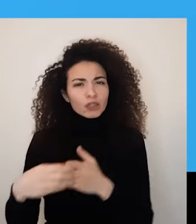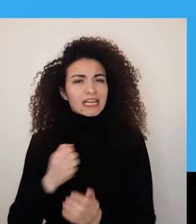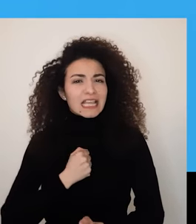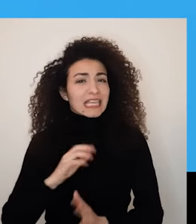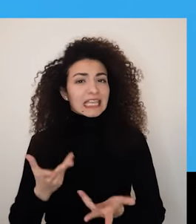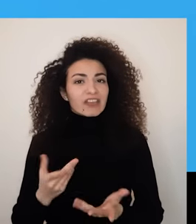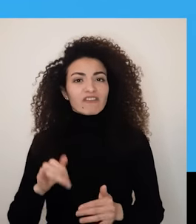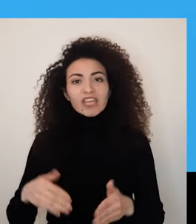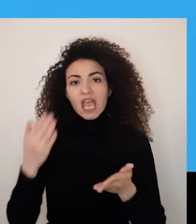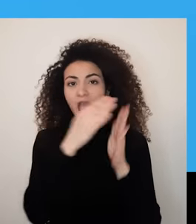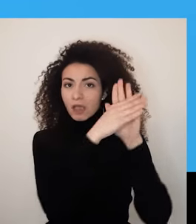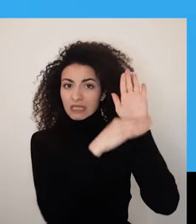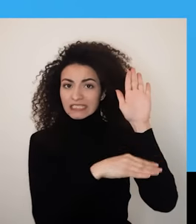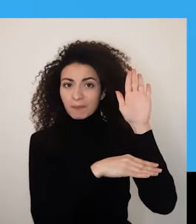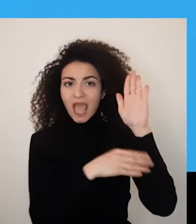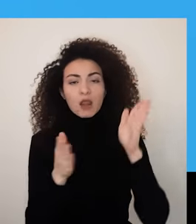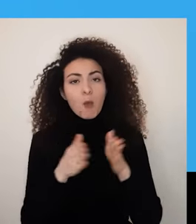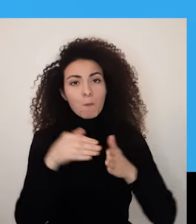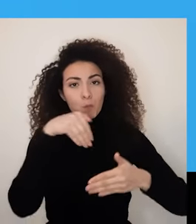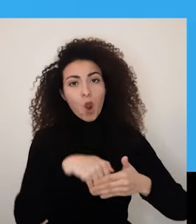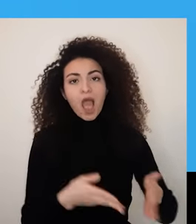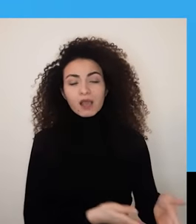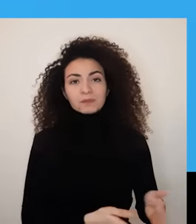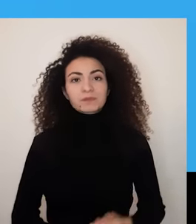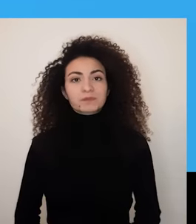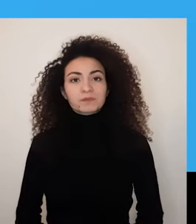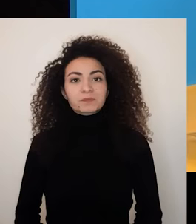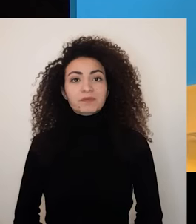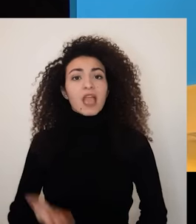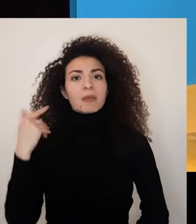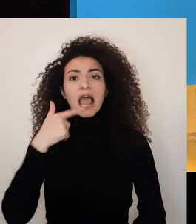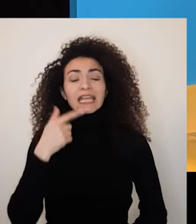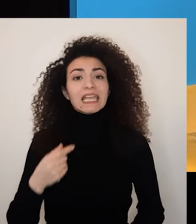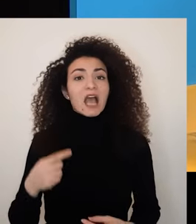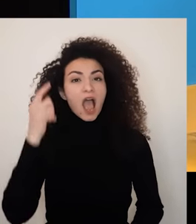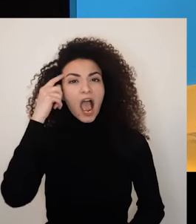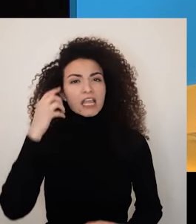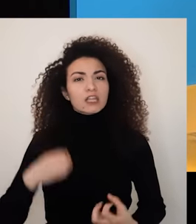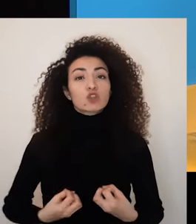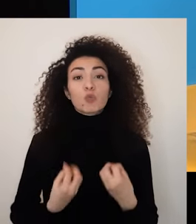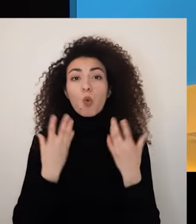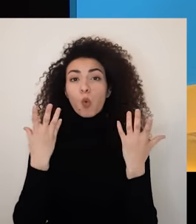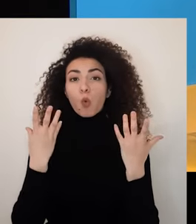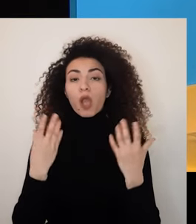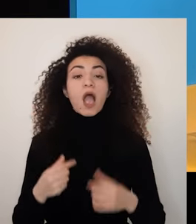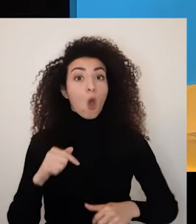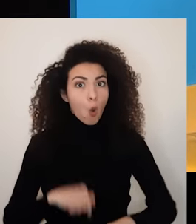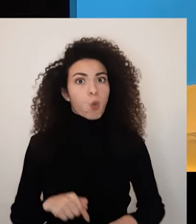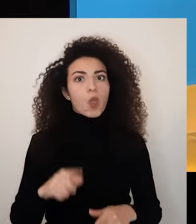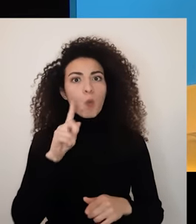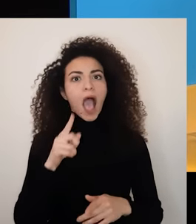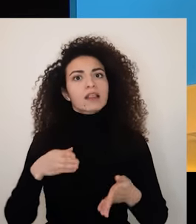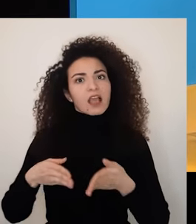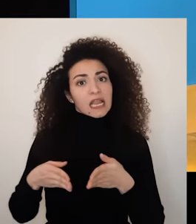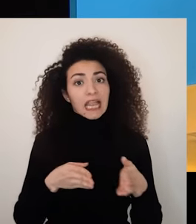القيادة الذاتية من خلال استبيان موجود بالملحق فعلى سبيل المثال عقلية النمو واللي اتعمقنا فيها